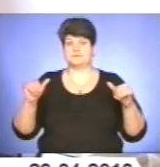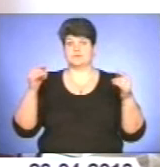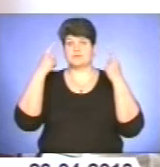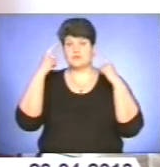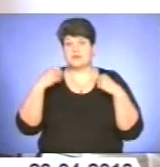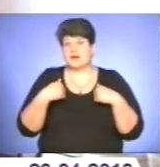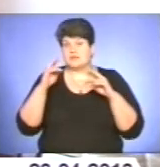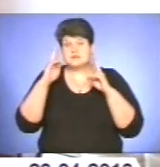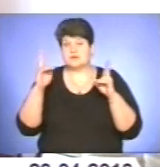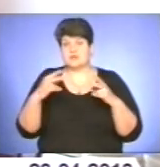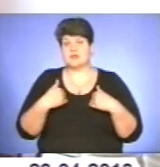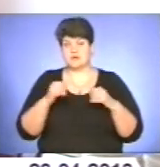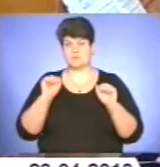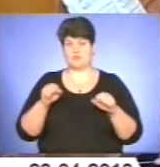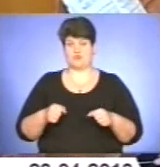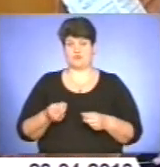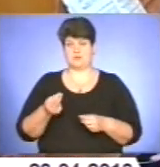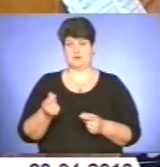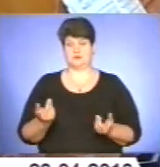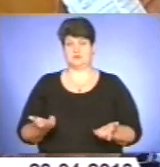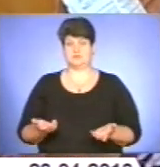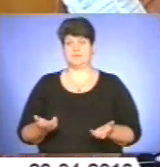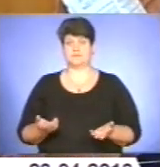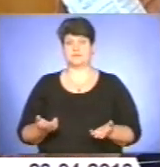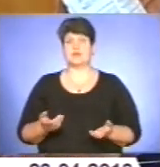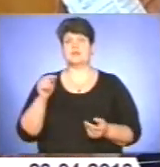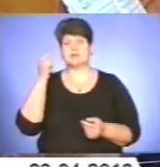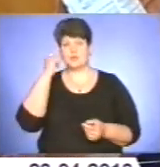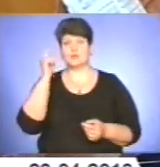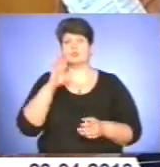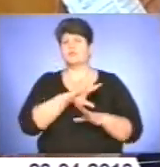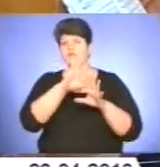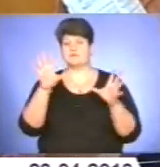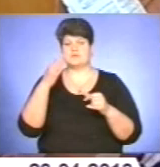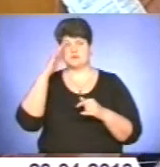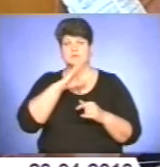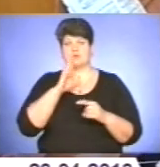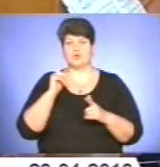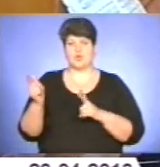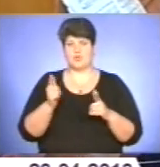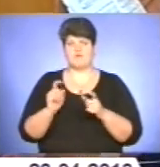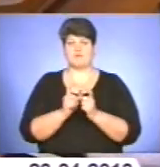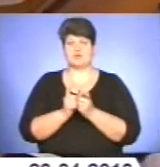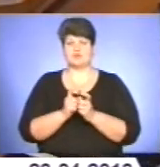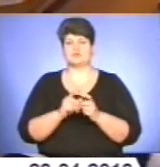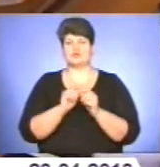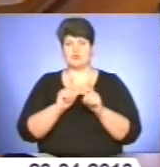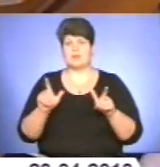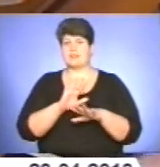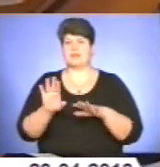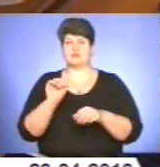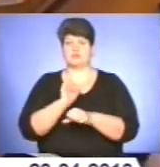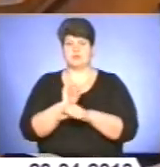знаю, чи я зможу платити щось. Такої ж думки усі батьки, тож готові боротися за те, щоб школа не припиняла існування.